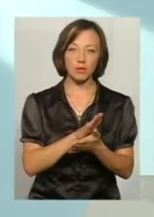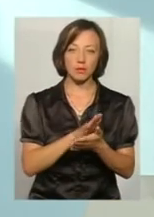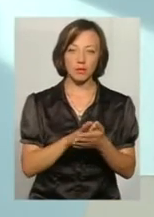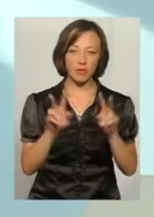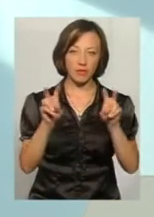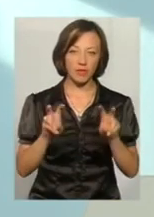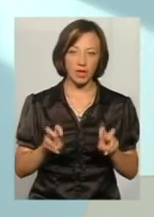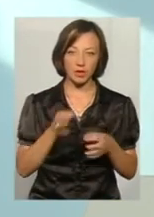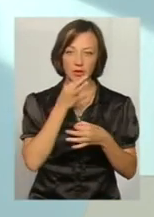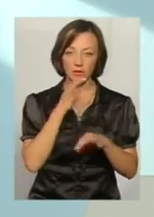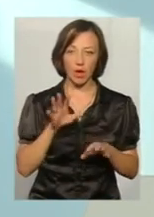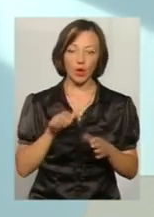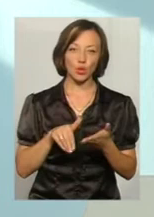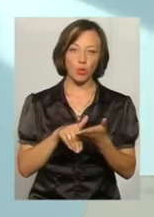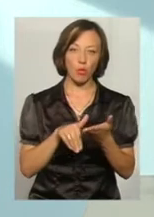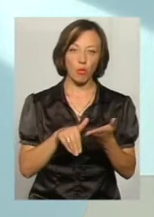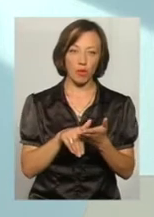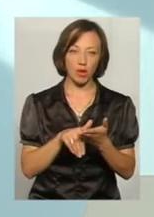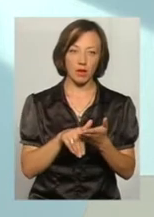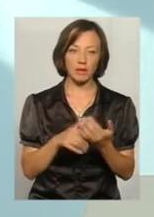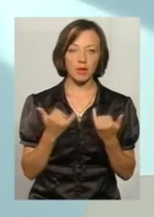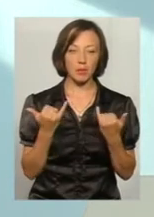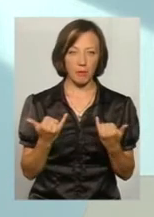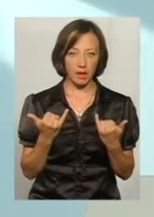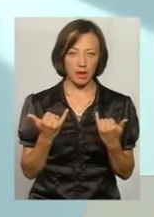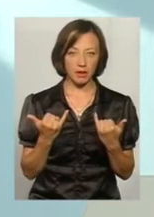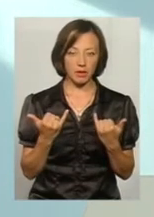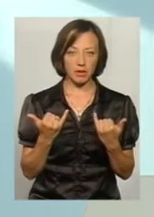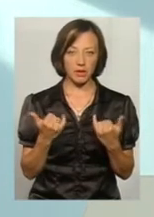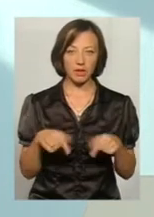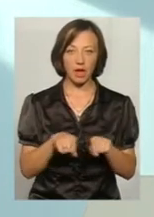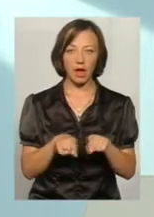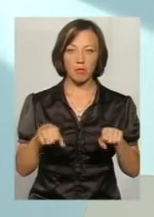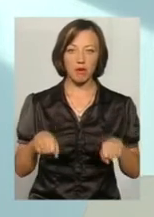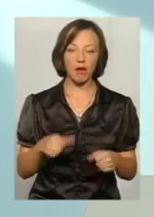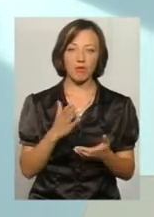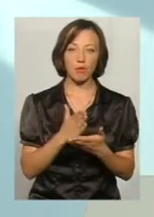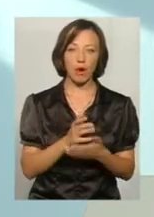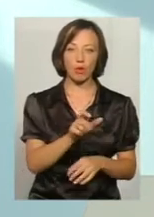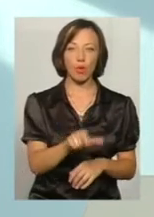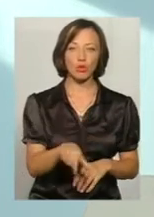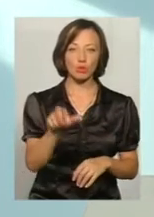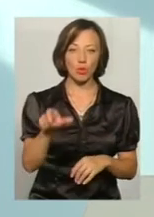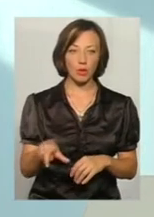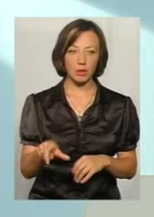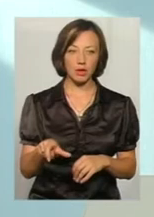видів правової допомоги. Відтепер таке право мають особи.